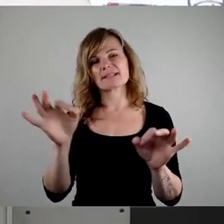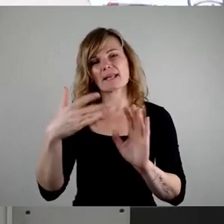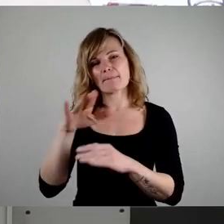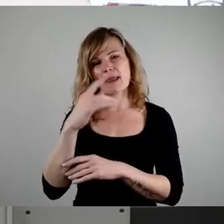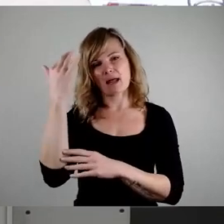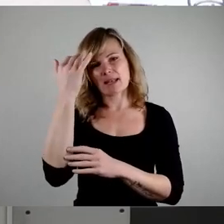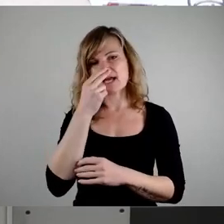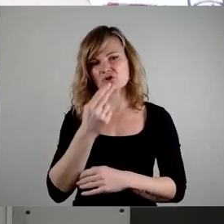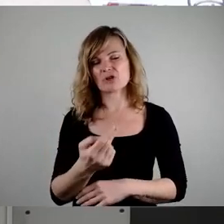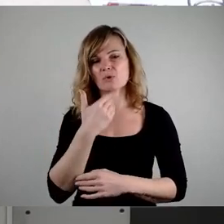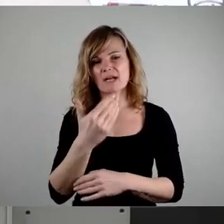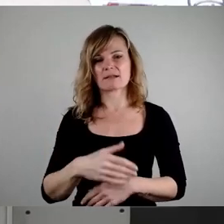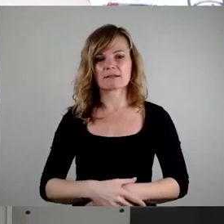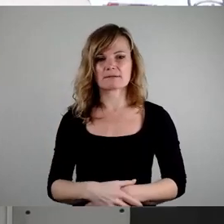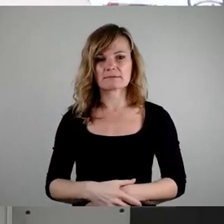nachschauen. Vielen Dank.